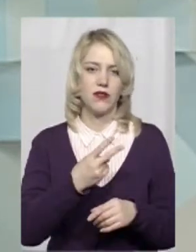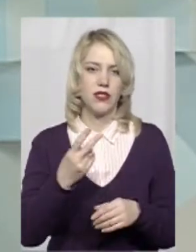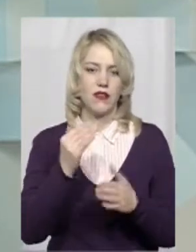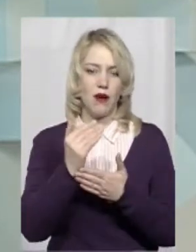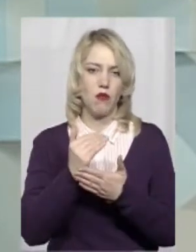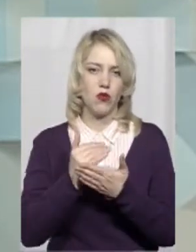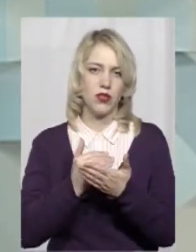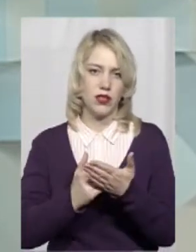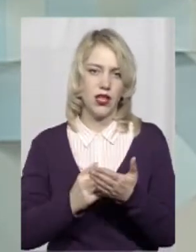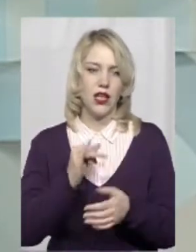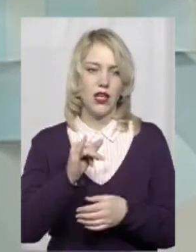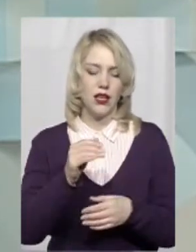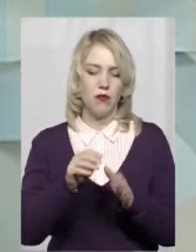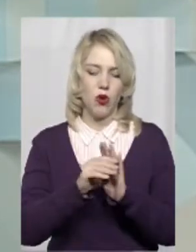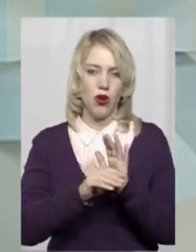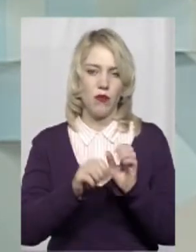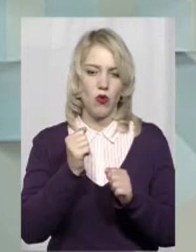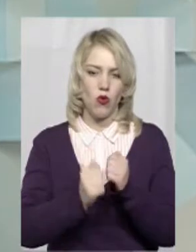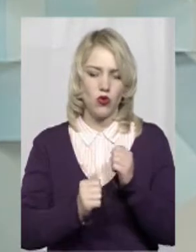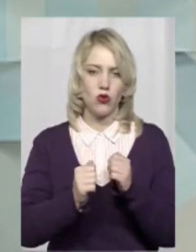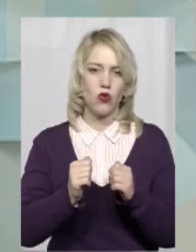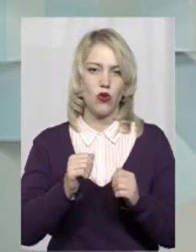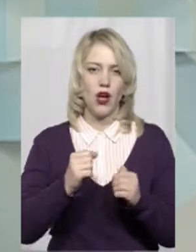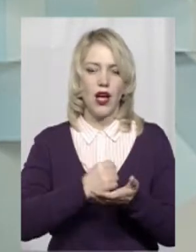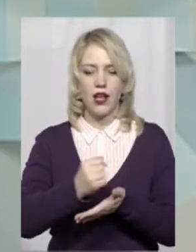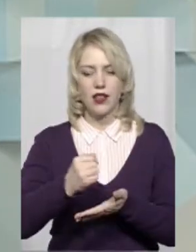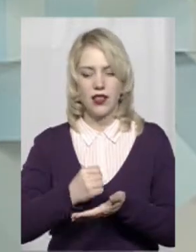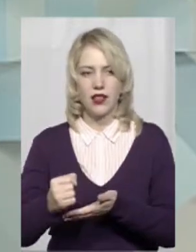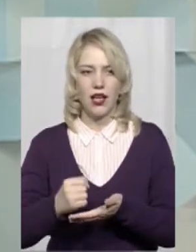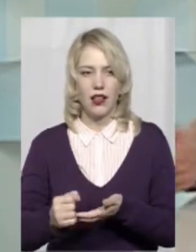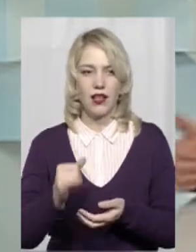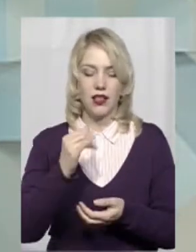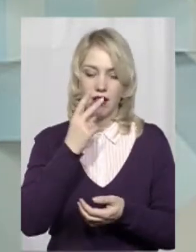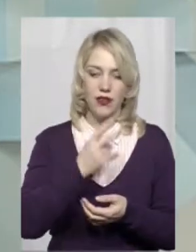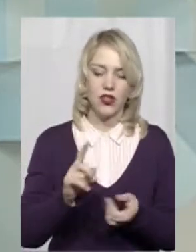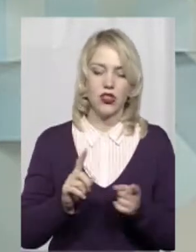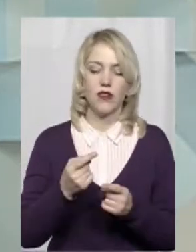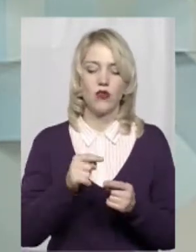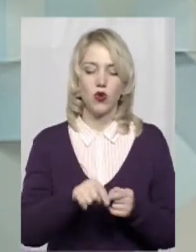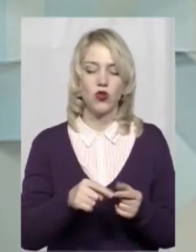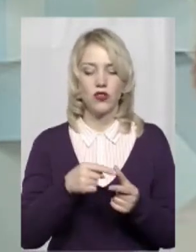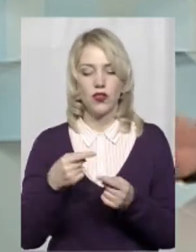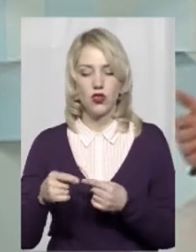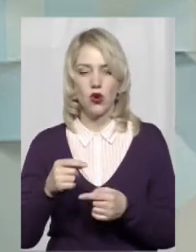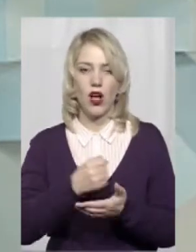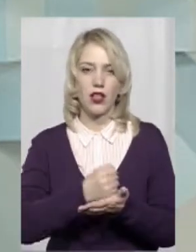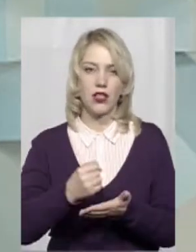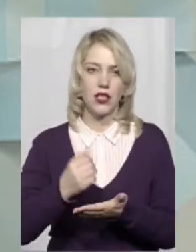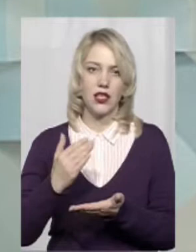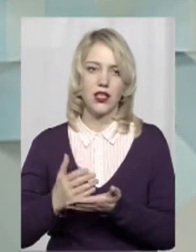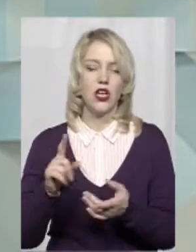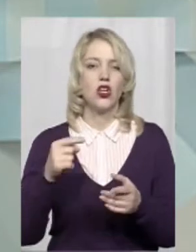пункти цілих. І програму кожного кандидата розкладали на ці пункти. Тобто, чи є щось в цього чи іншого кандидата стосовно, наприклад,